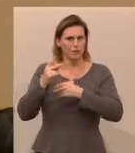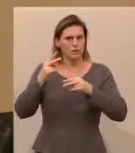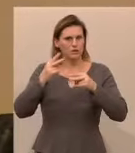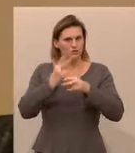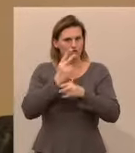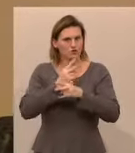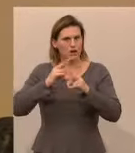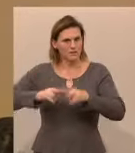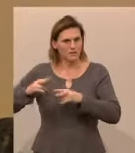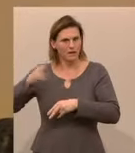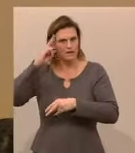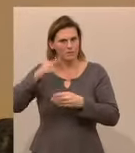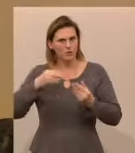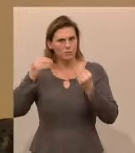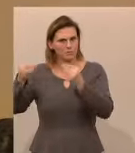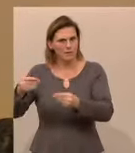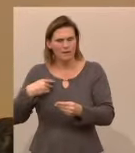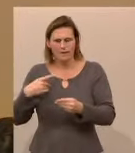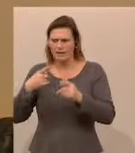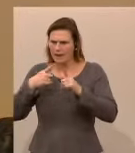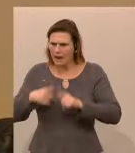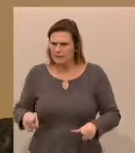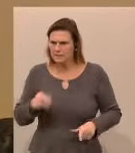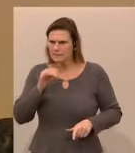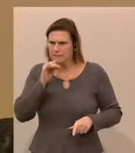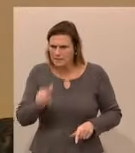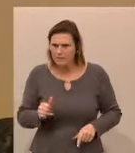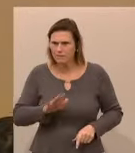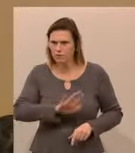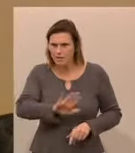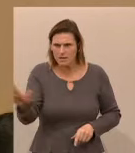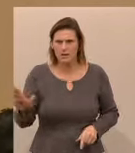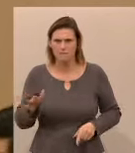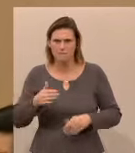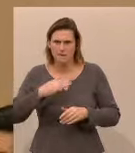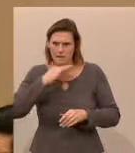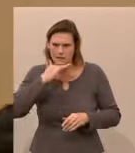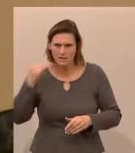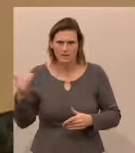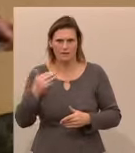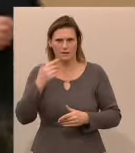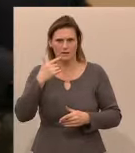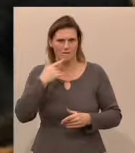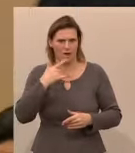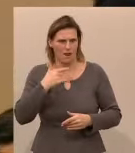Wien übergeben. Ich lasse mir das von Ihnen nicht mehr bieten. von mehr